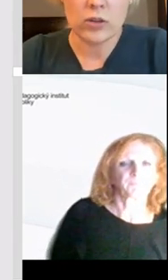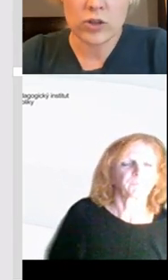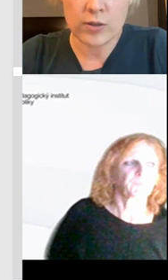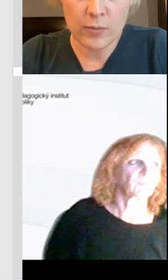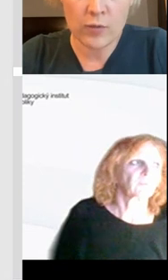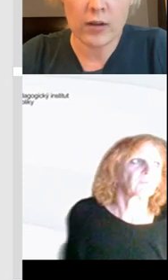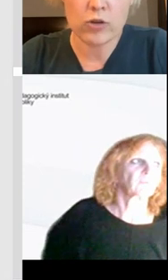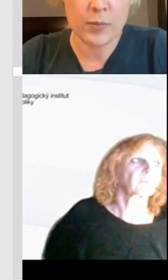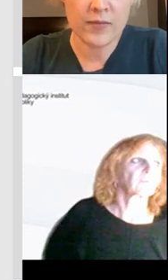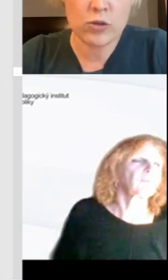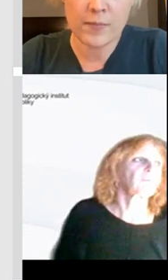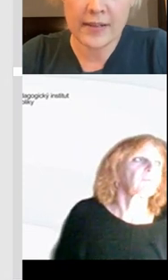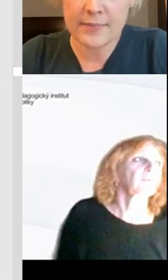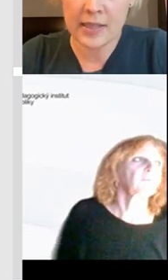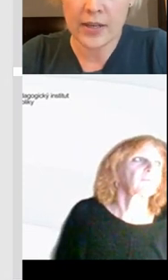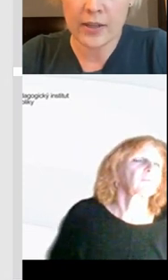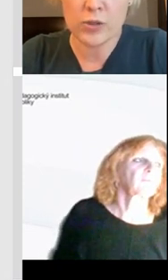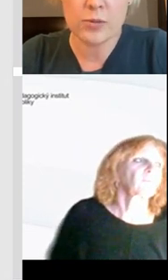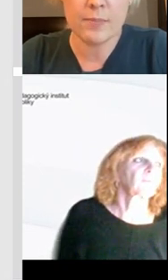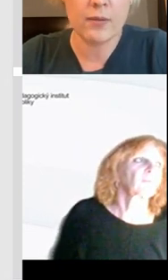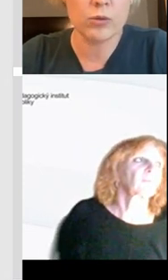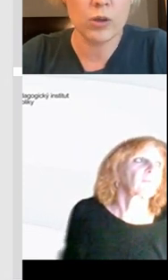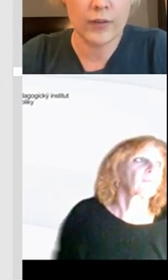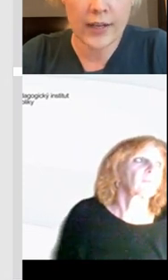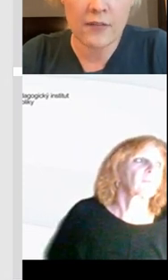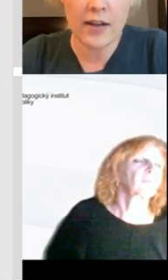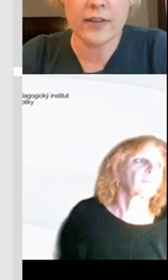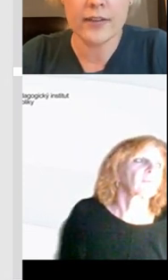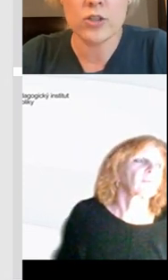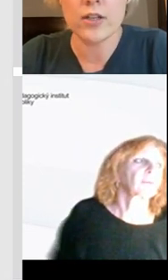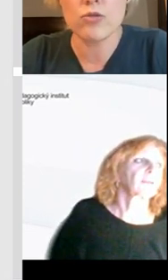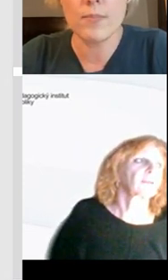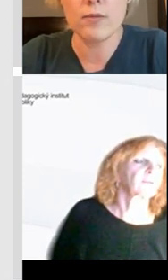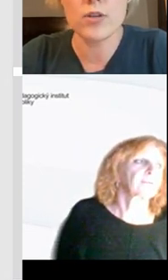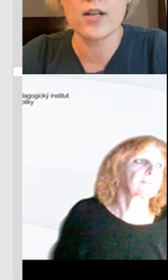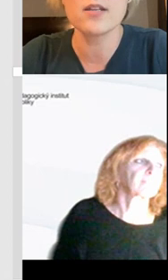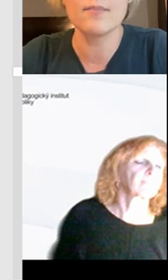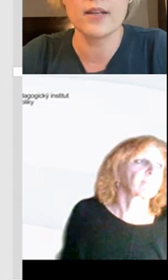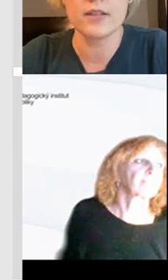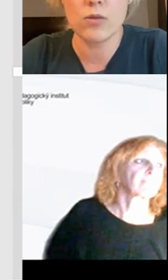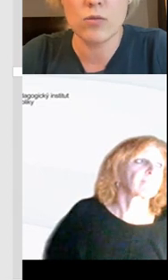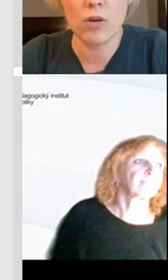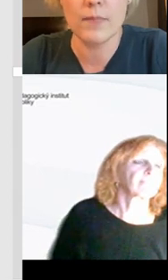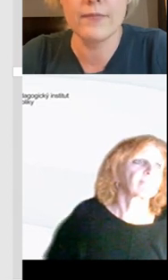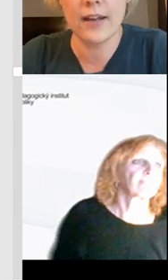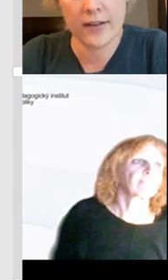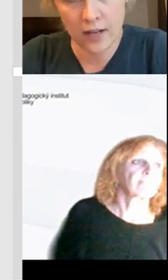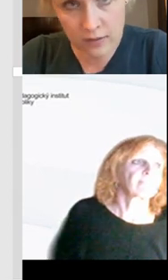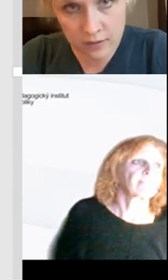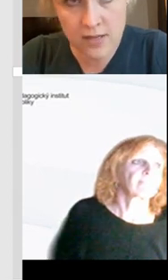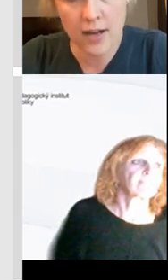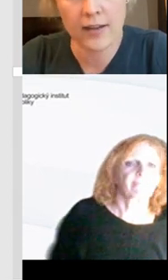Tak, to je to, o čem jsem mluvila už pro první stupeň, jak jsme tam dělali tu předpřípravu toho vyhledávání, takže tady už opravdu žáci mají za úkol